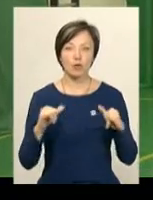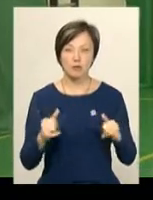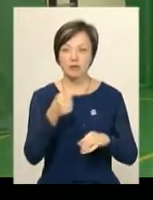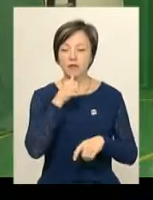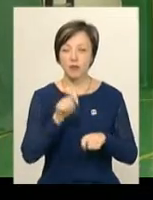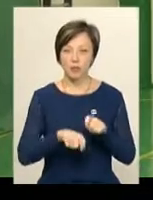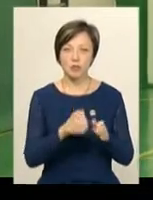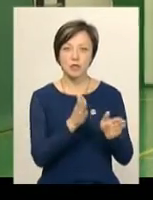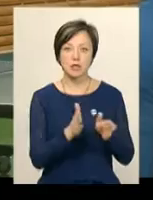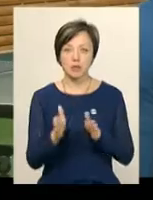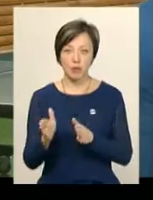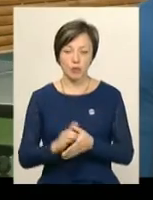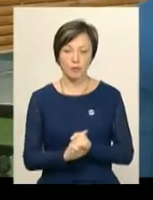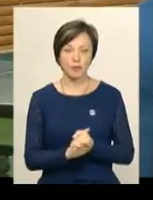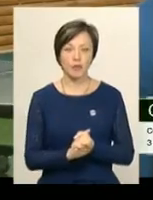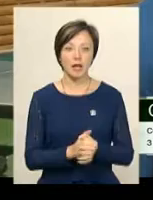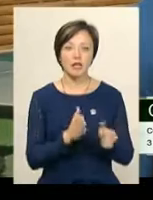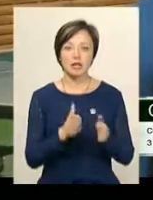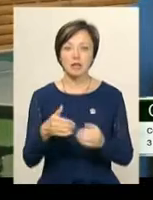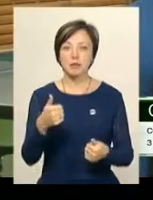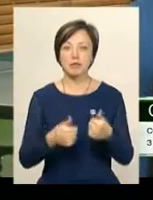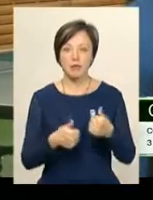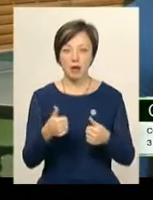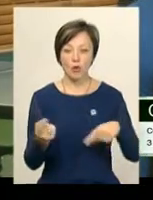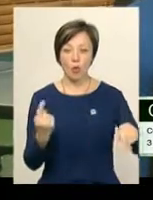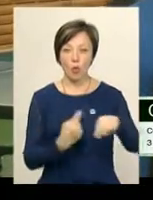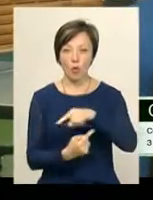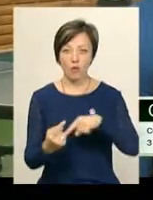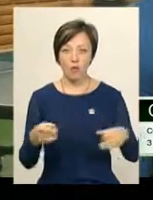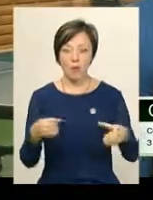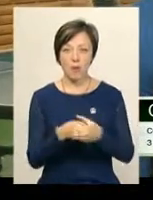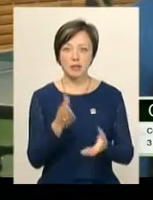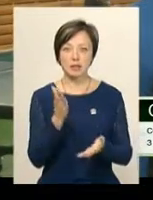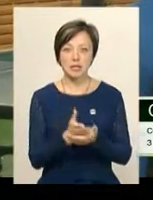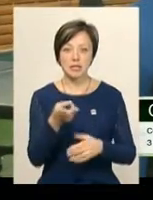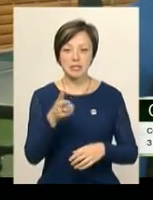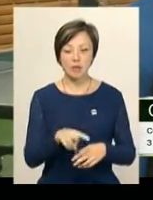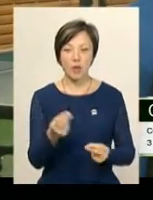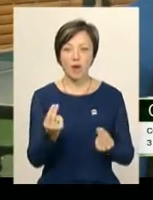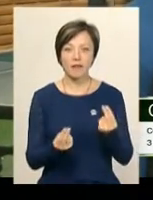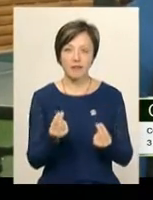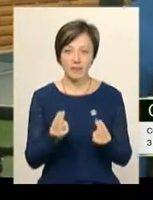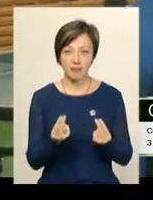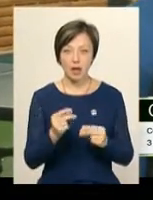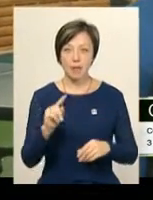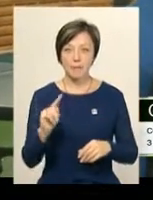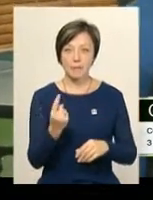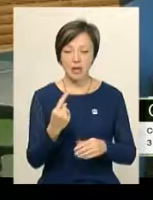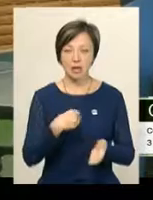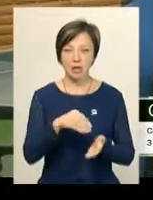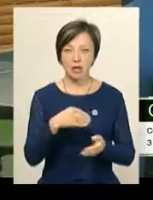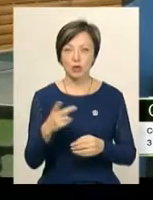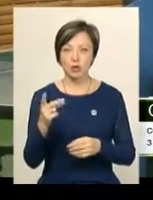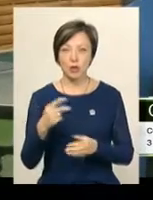випробуваною системою. Система змагань Колова, команда складається з двох гравців, перша ракетка, друга